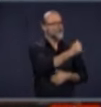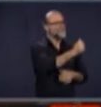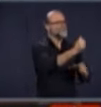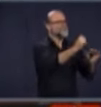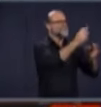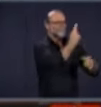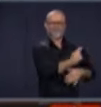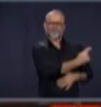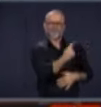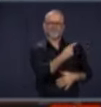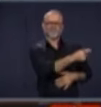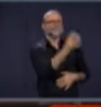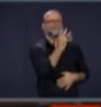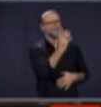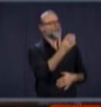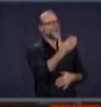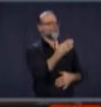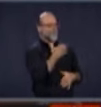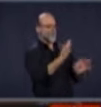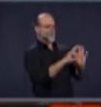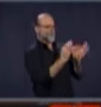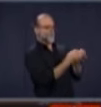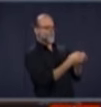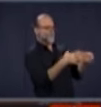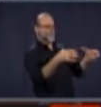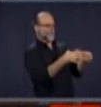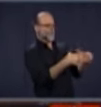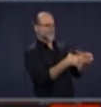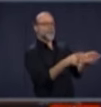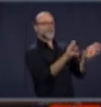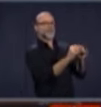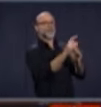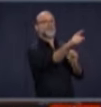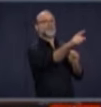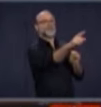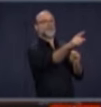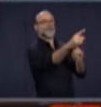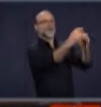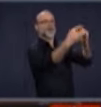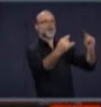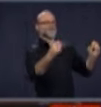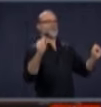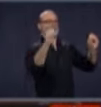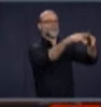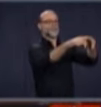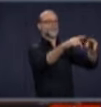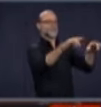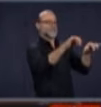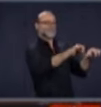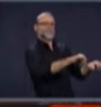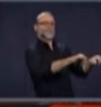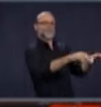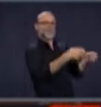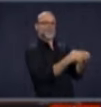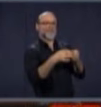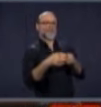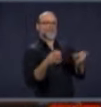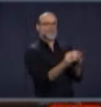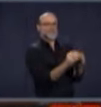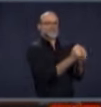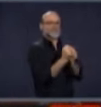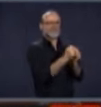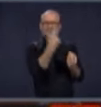provinces, donc, votre bulle familiale peut rencontrer une autre bulle au chalet, par exemple.